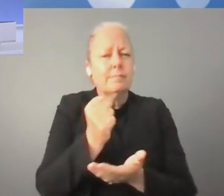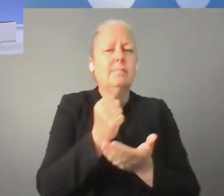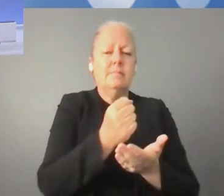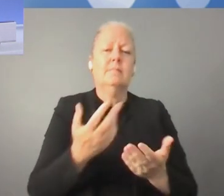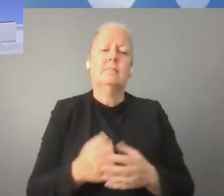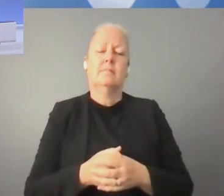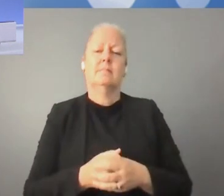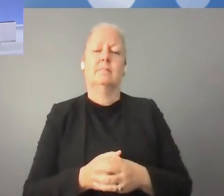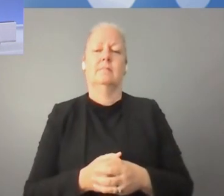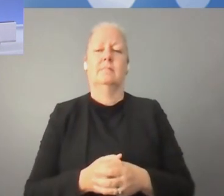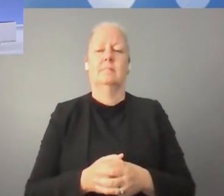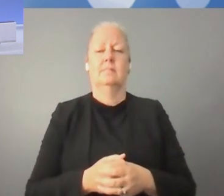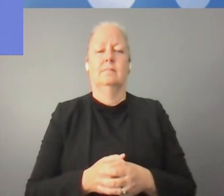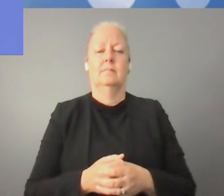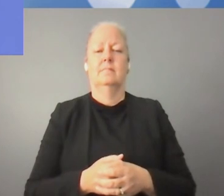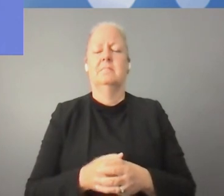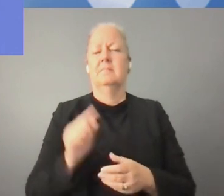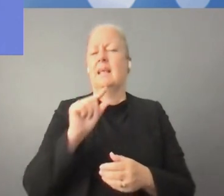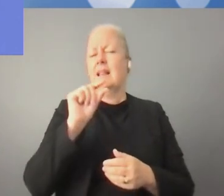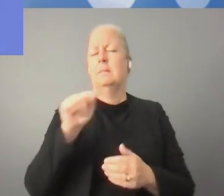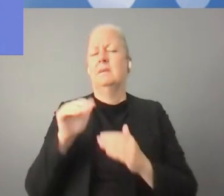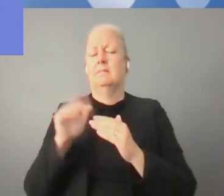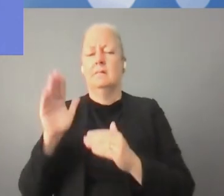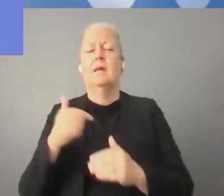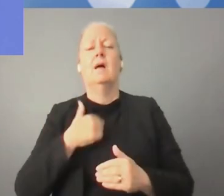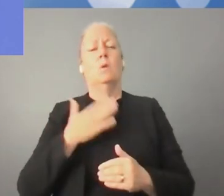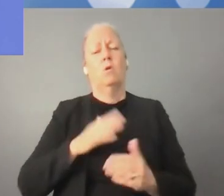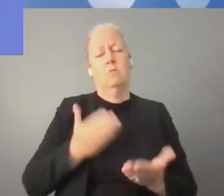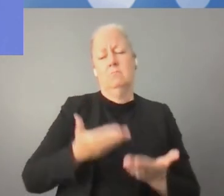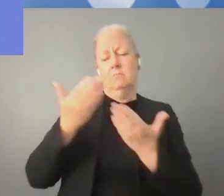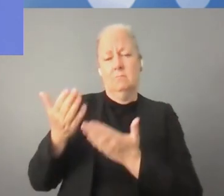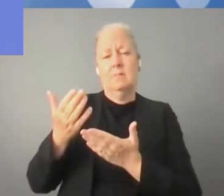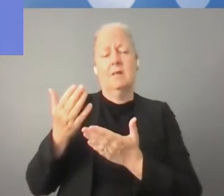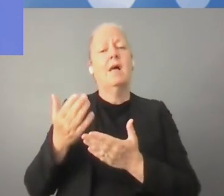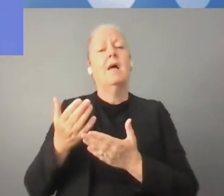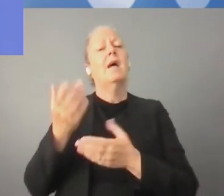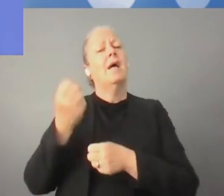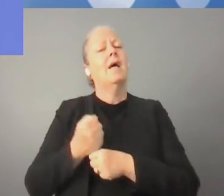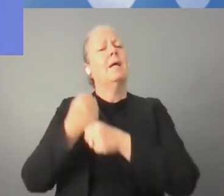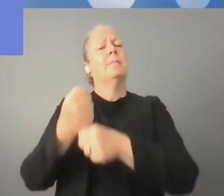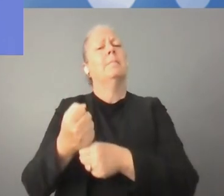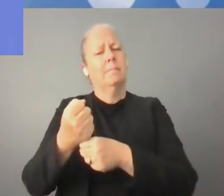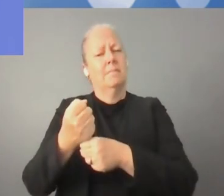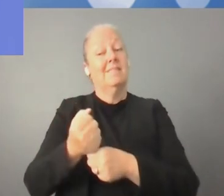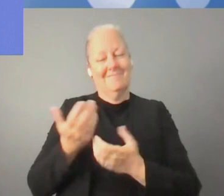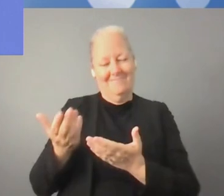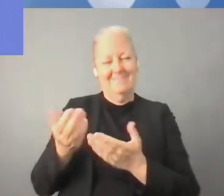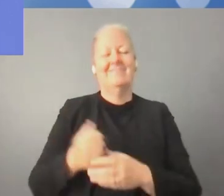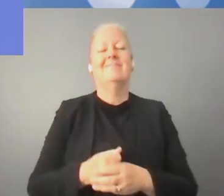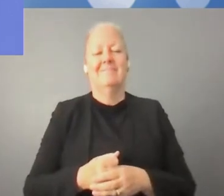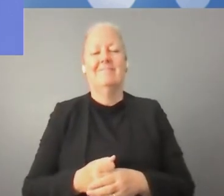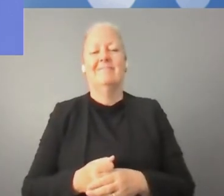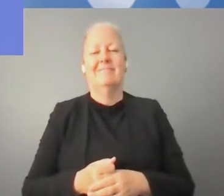هي عملية دعم كبيرة. لذلك إذا أردنا أن نعطي فرصة